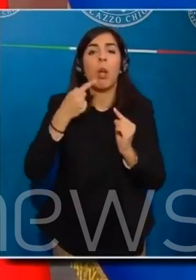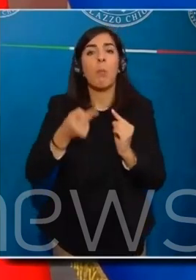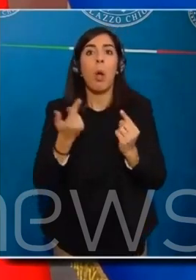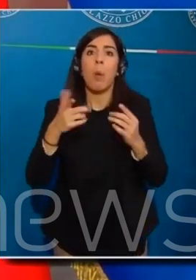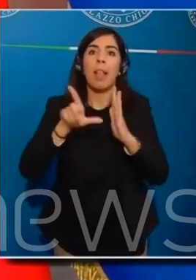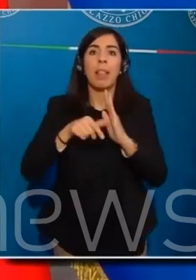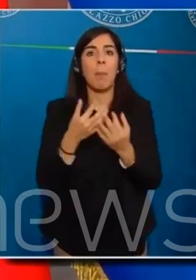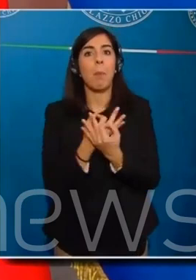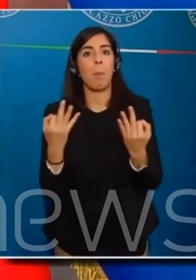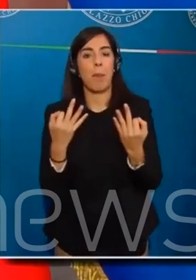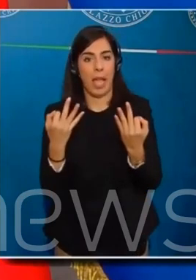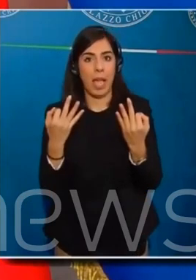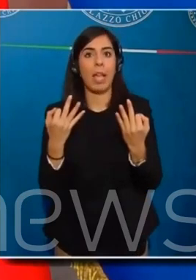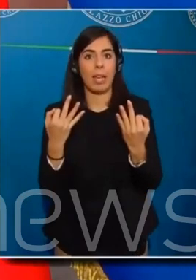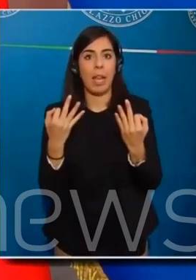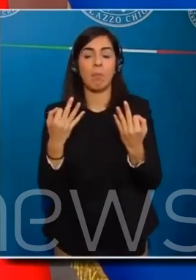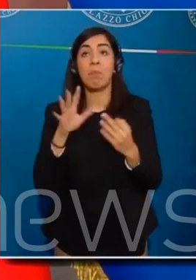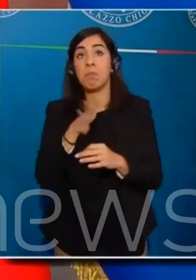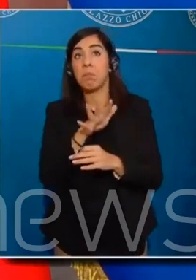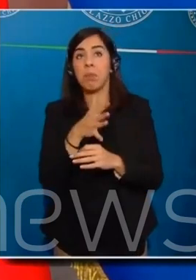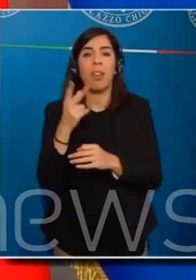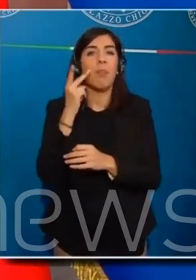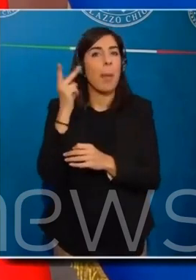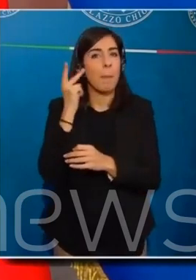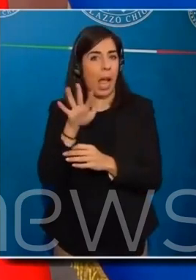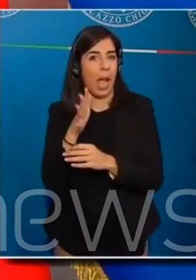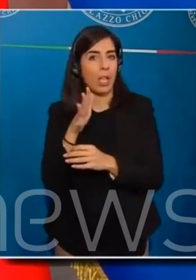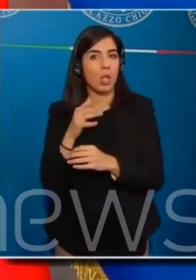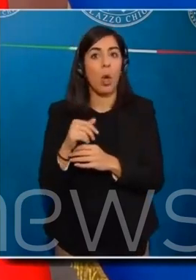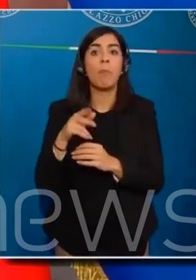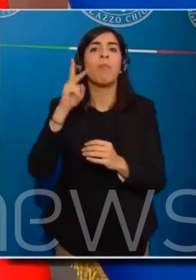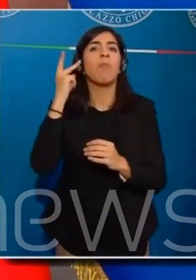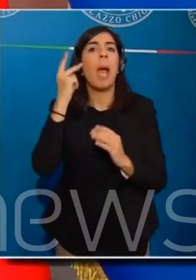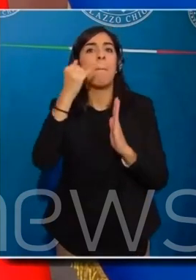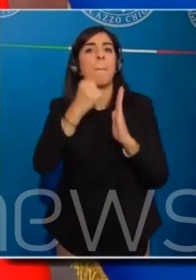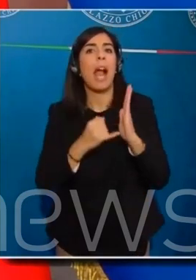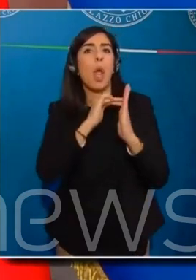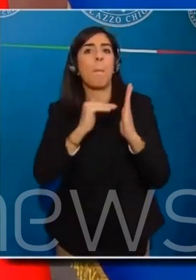momento i tempi sono febbraio, potrebbe essere la metà di febbraio, per presentare poi il progetto definitivo.